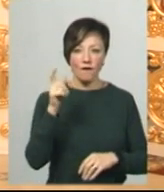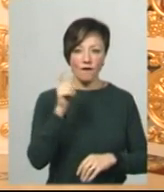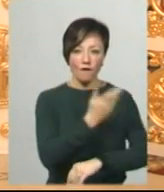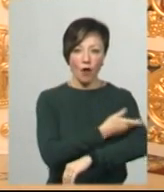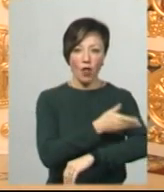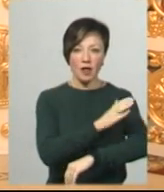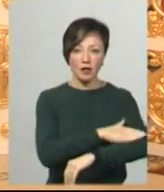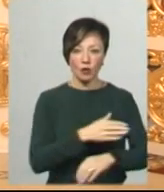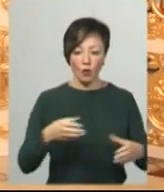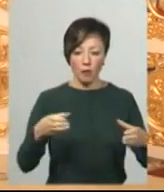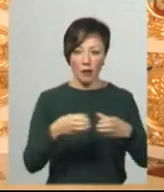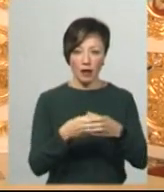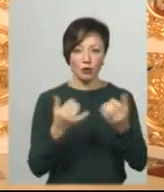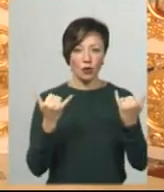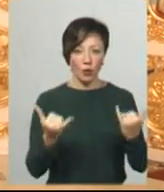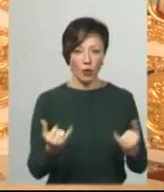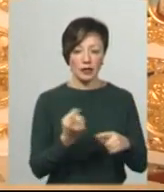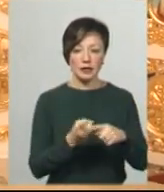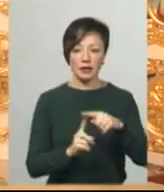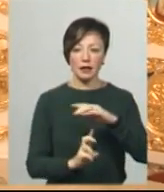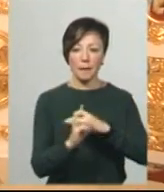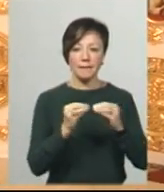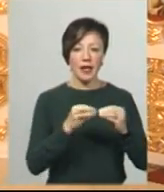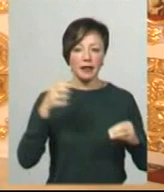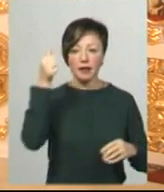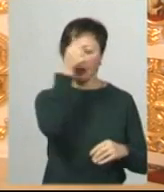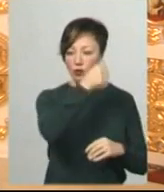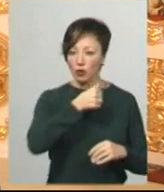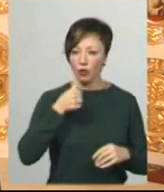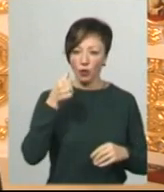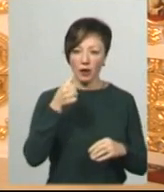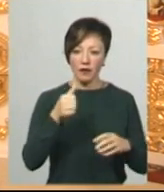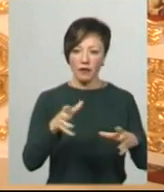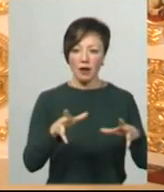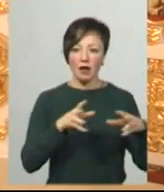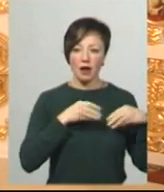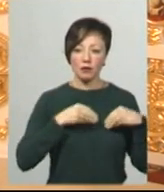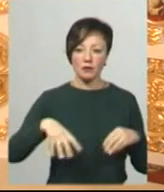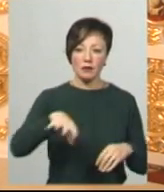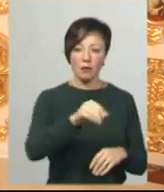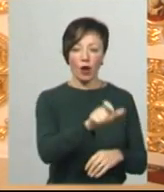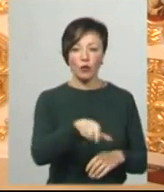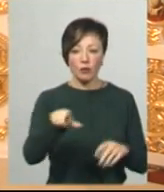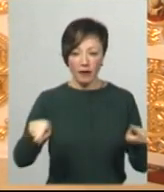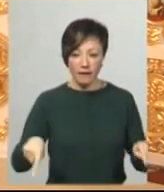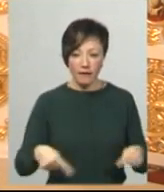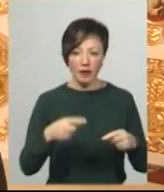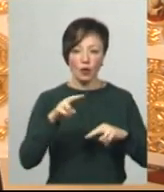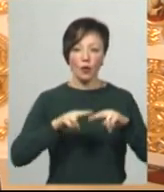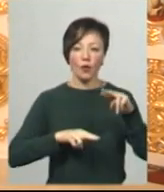повіту. Але сьогодні цей храм 15 років. майже з парафіянами, усіма людьми його відновлювали,